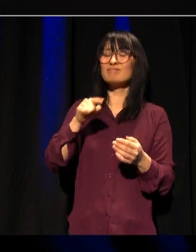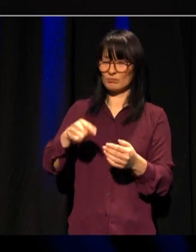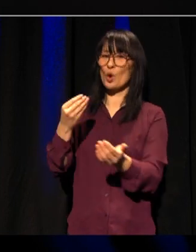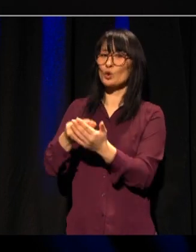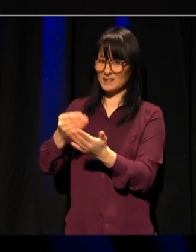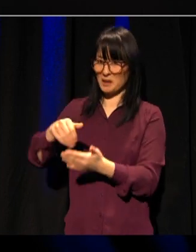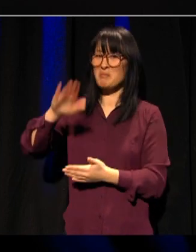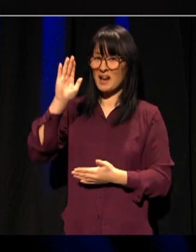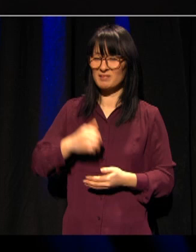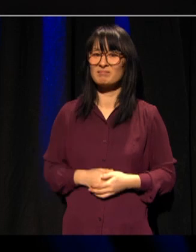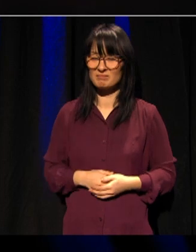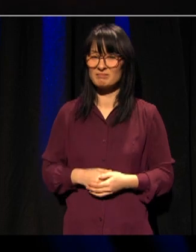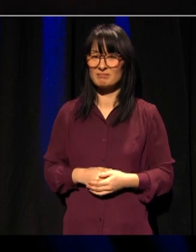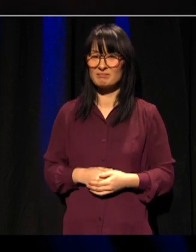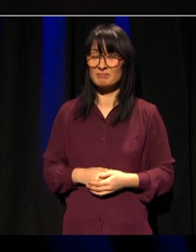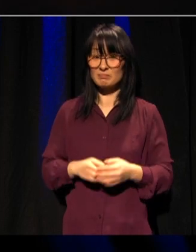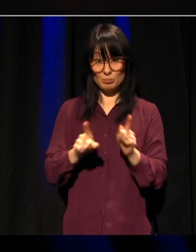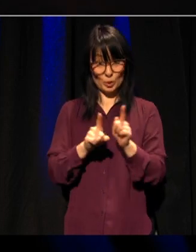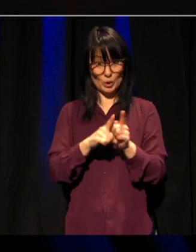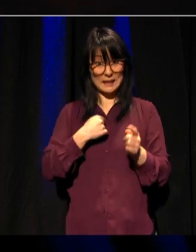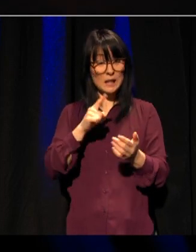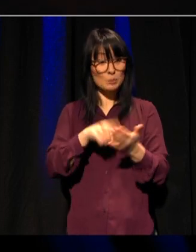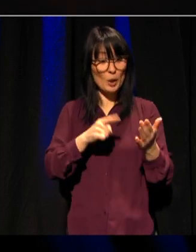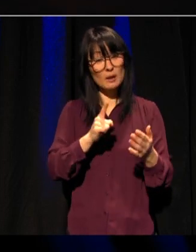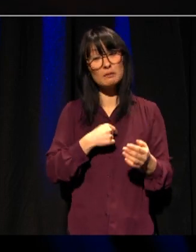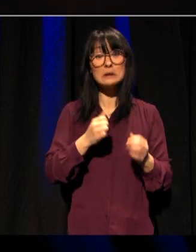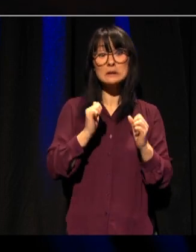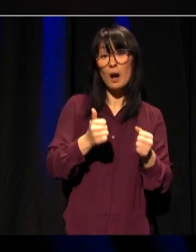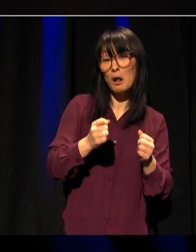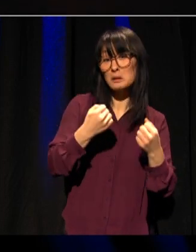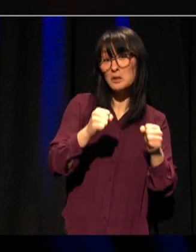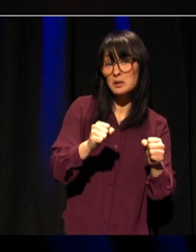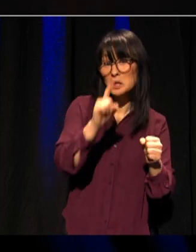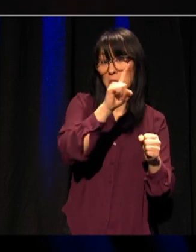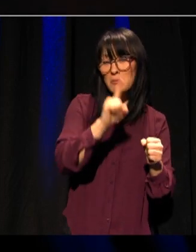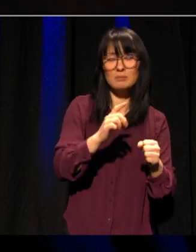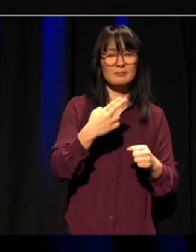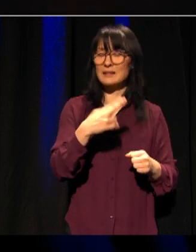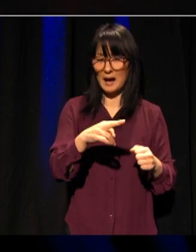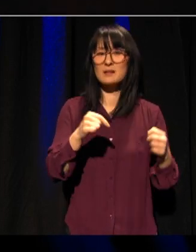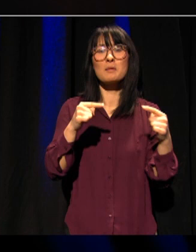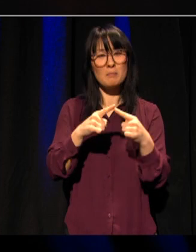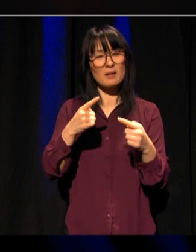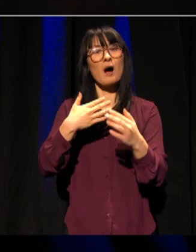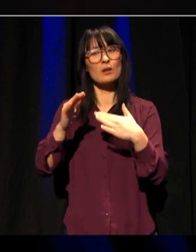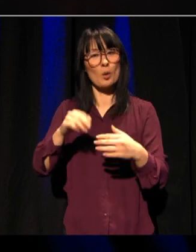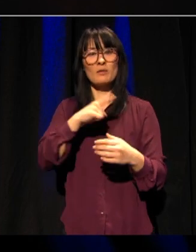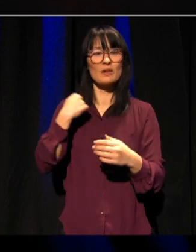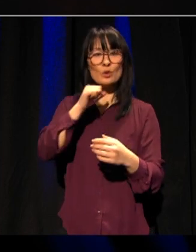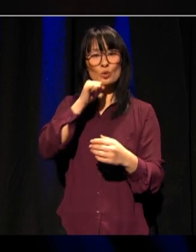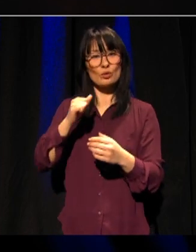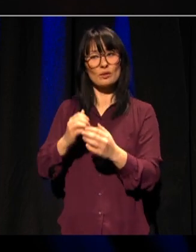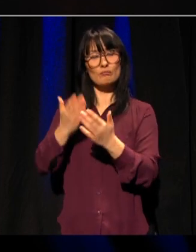Spørsmålet er derfor ikke om vi skal satse, men hvor store ambisjoner vi skal